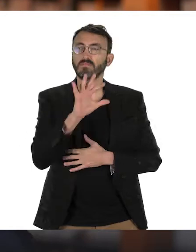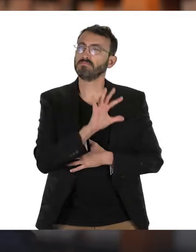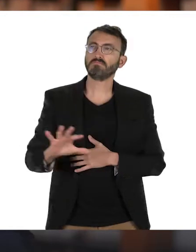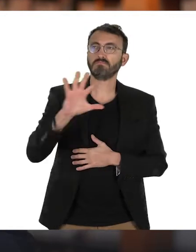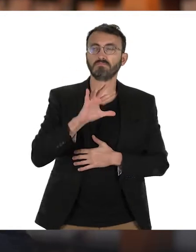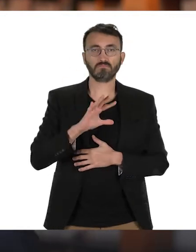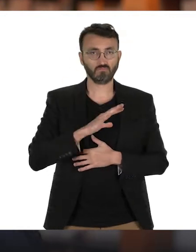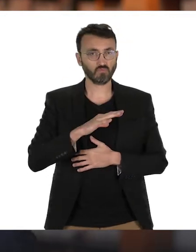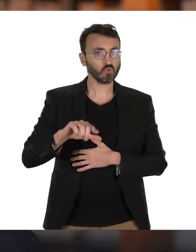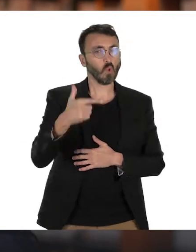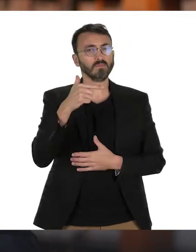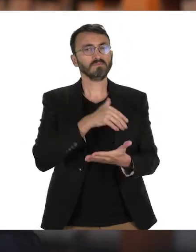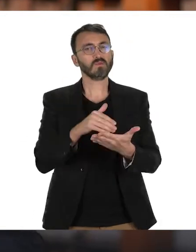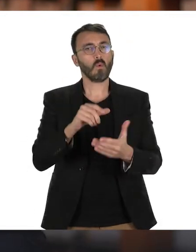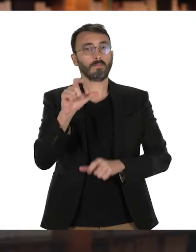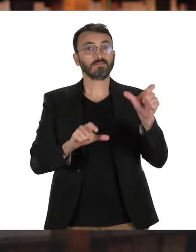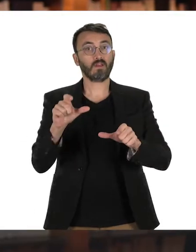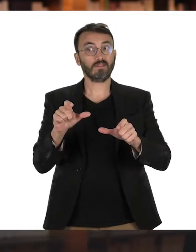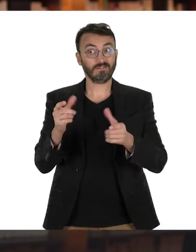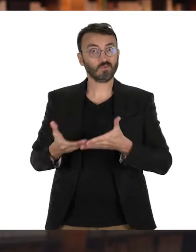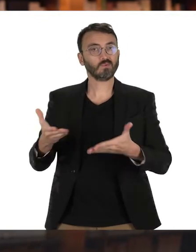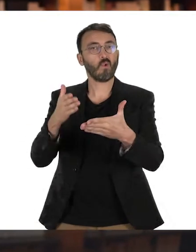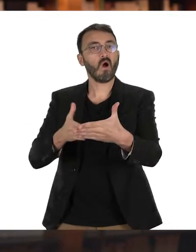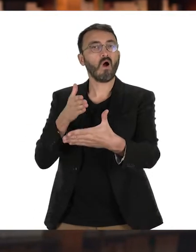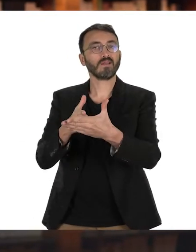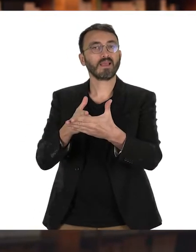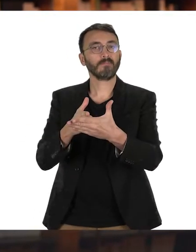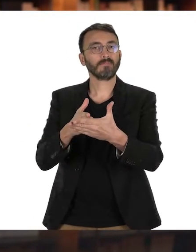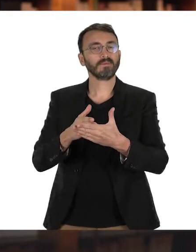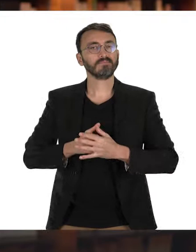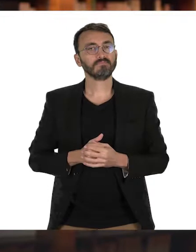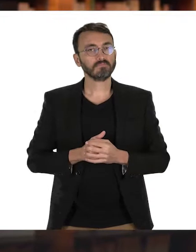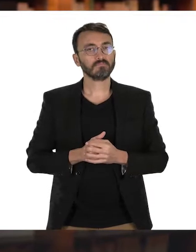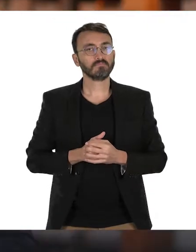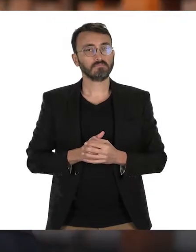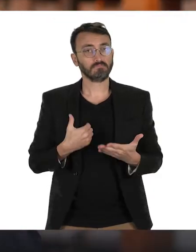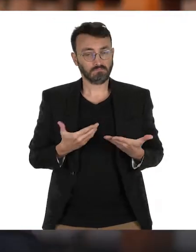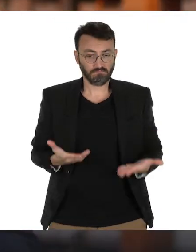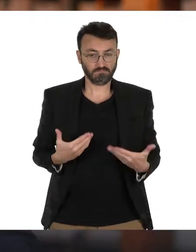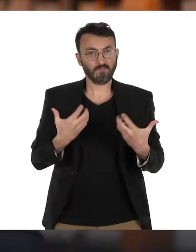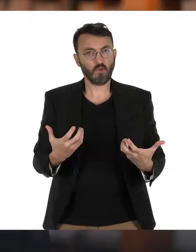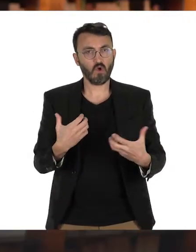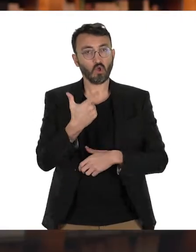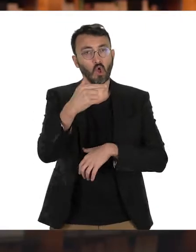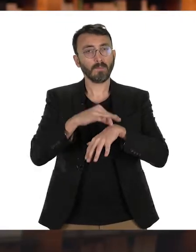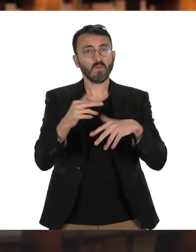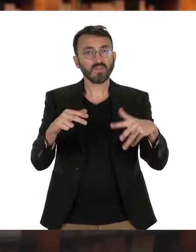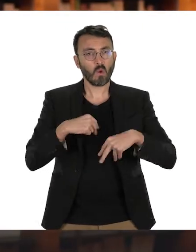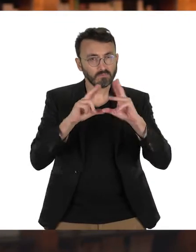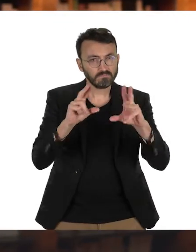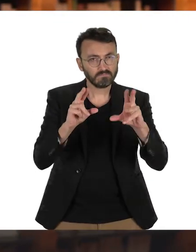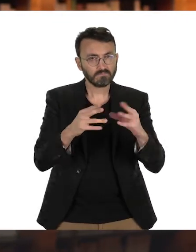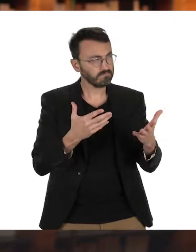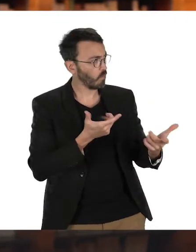12 millions de Français sont directement concernés par le handicap. Et je veux aujourd'hui, en deux minutes,